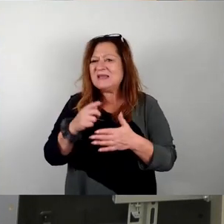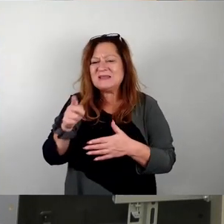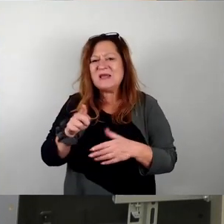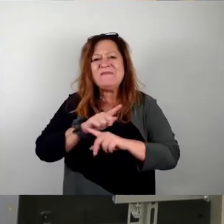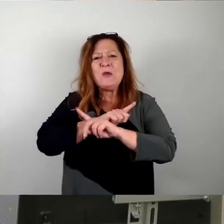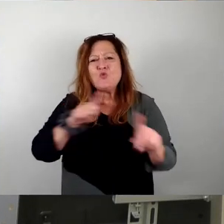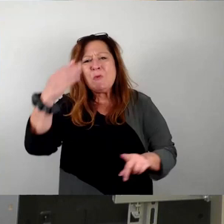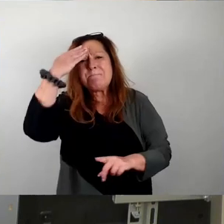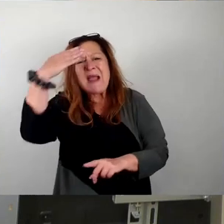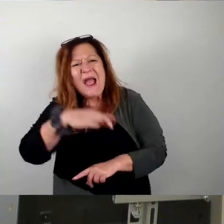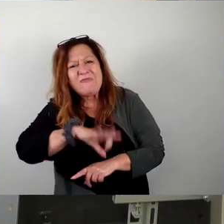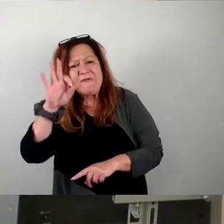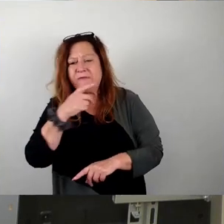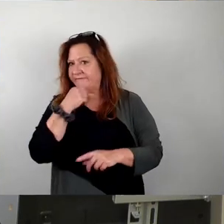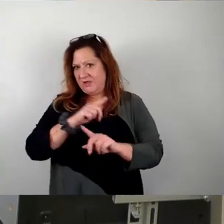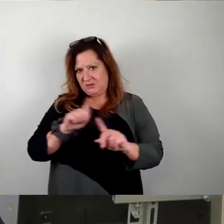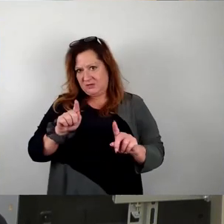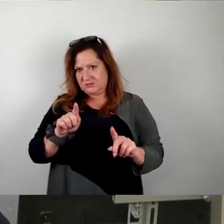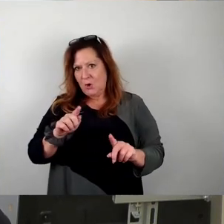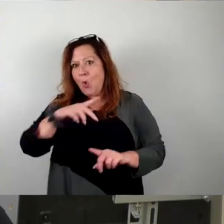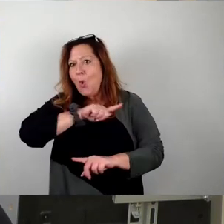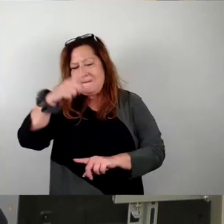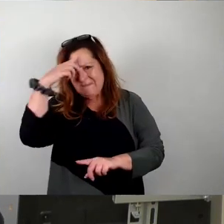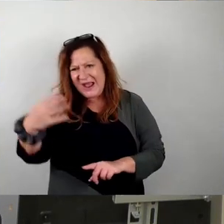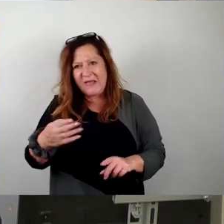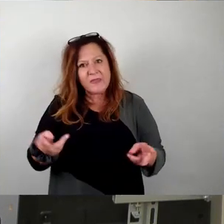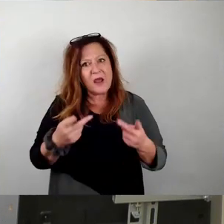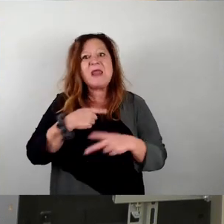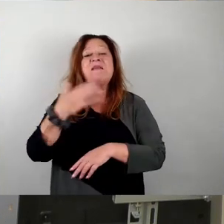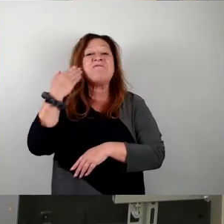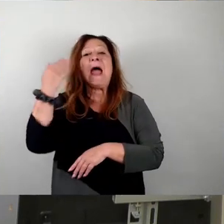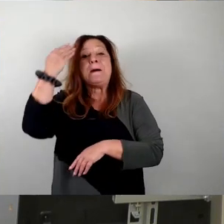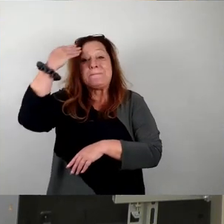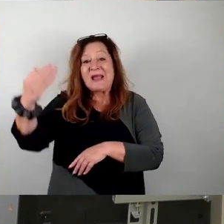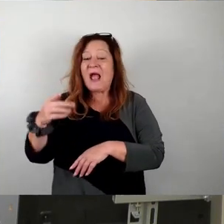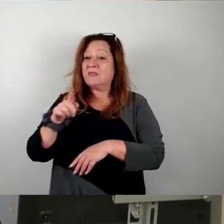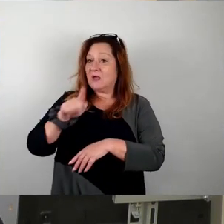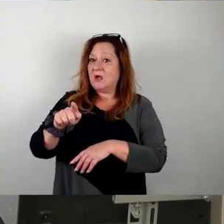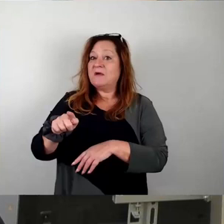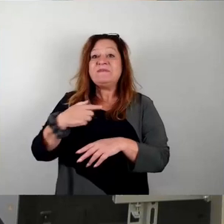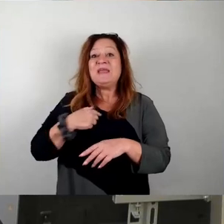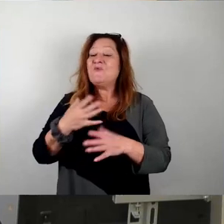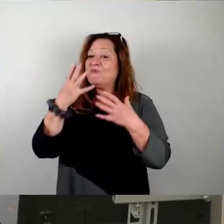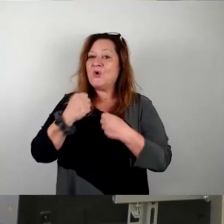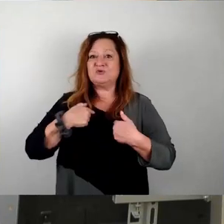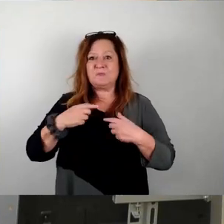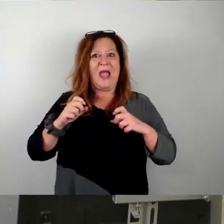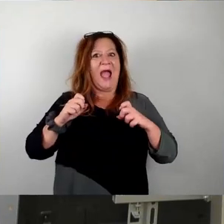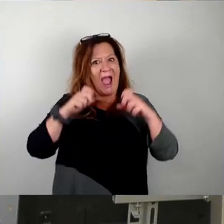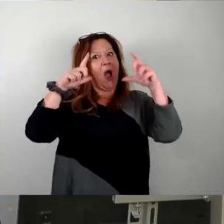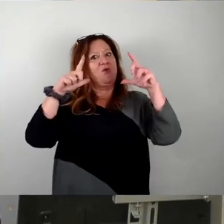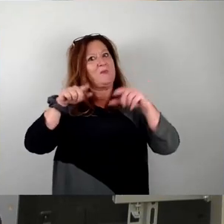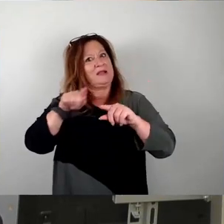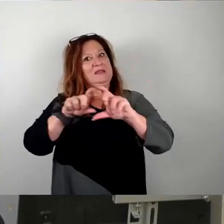entdecken und zu fördern, als sich im Glanz des Bekannten zu suhlen. Man erhofft sich so mehr Aufmerksamkeit, mehr Prestige für Dresden.